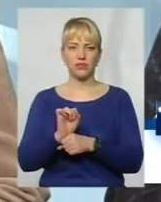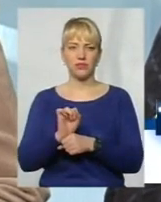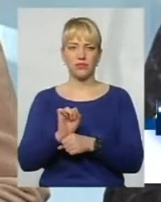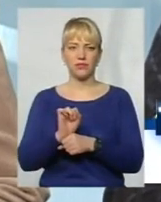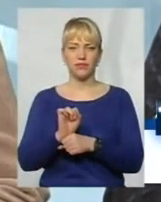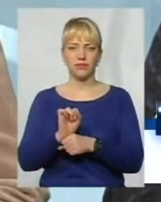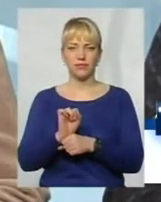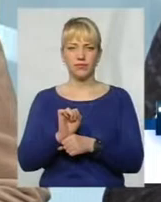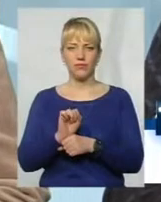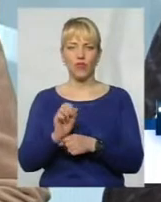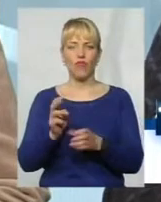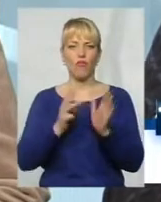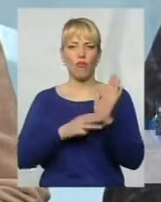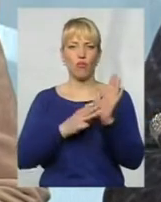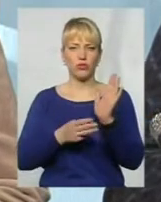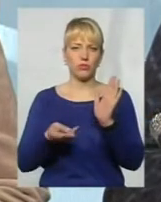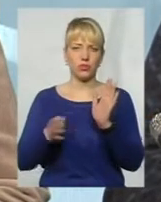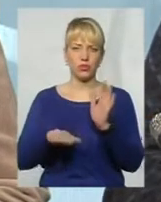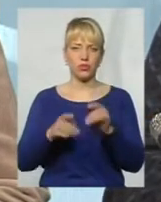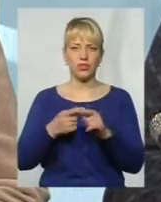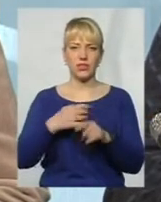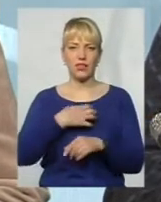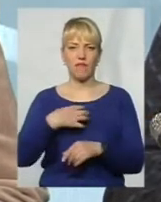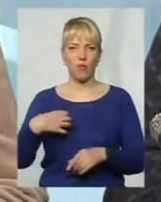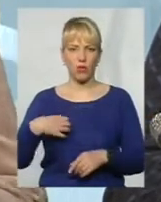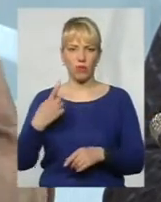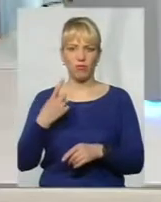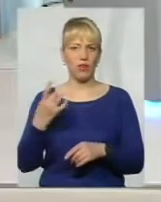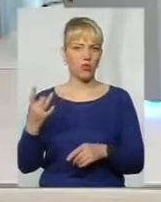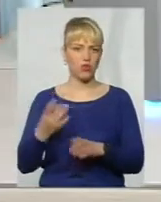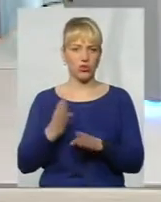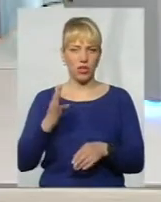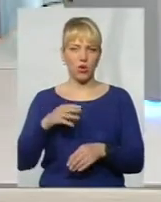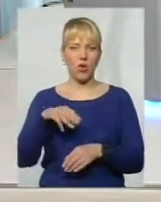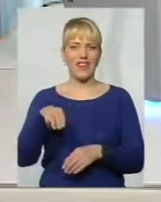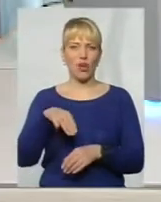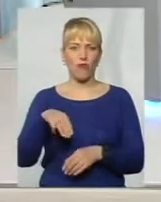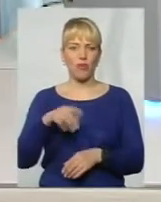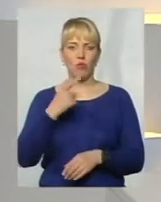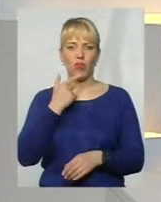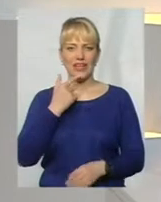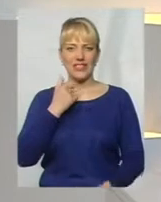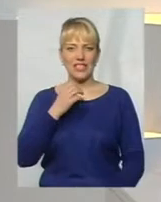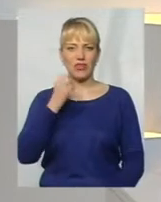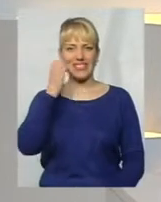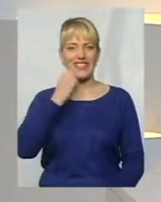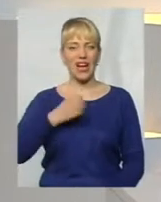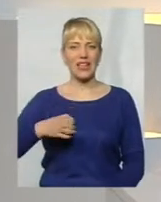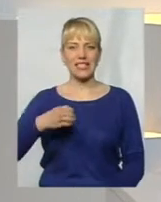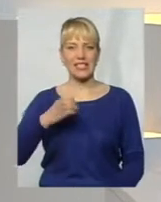автомашин. Це Славута, першу чергу, пішла, Тіофіполь, Красілов, Старосинява,